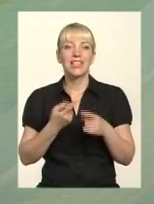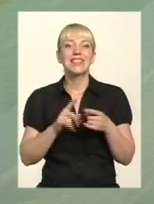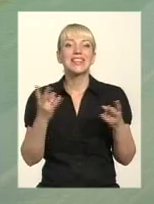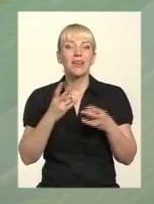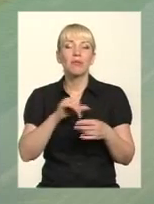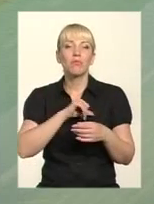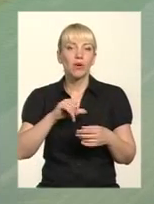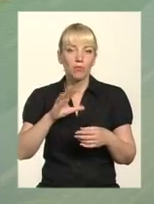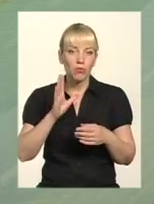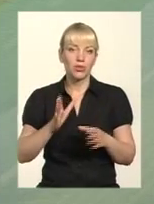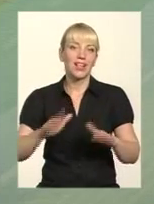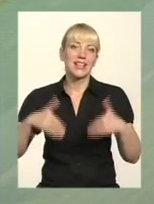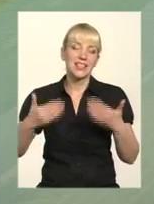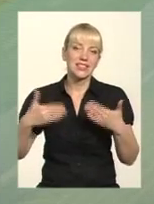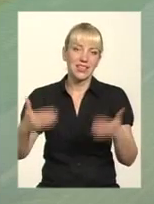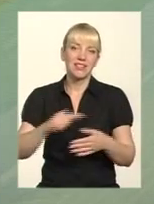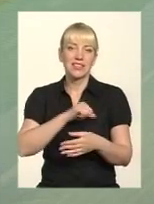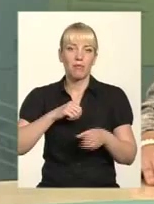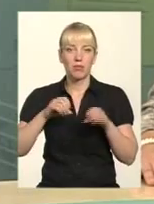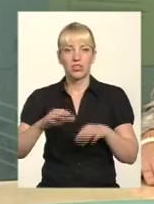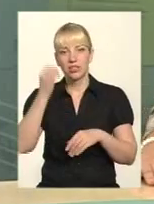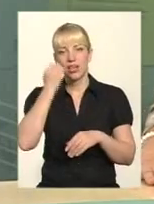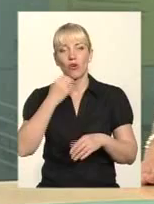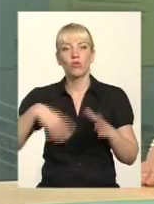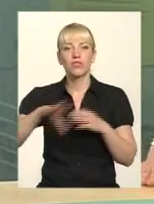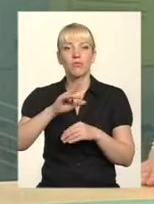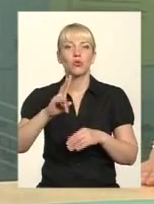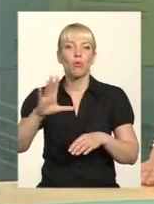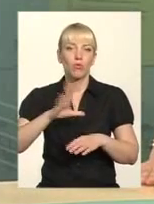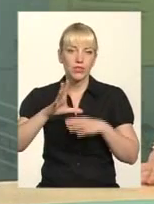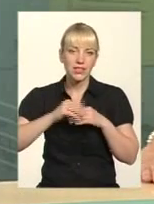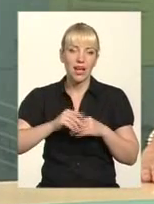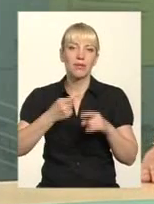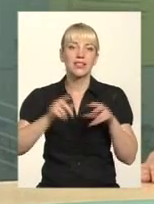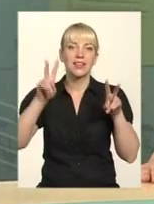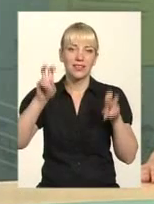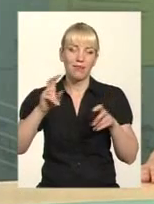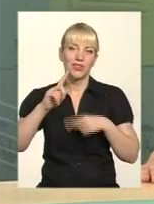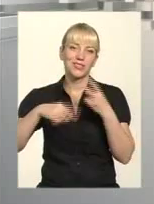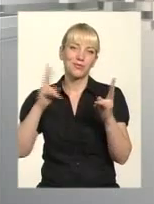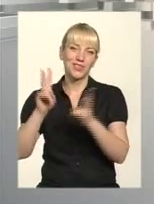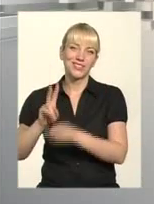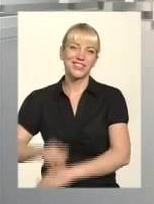Треба самим щось рішати. Добре, дякую вам. Дякую всім, хто був із нами. Це тема. Побачимось незабаром.